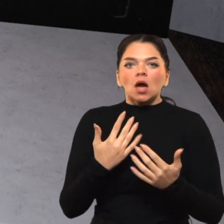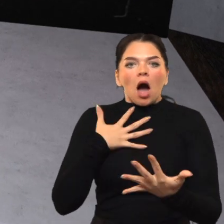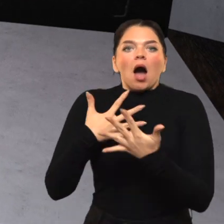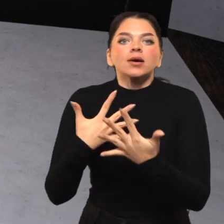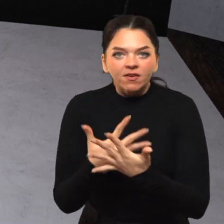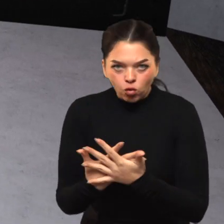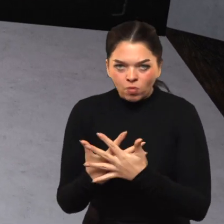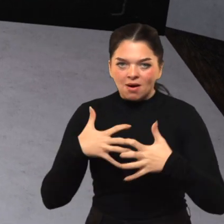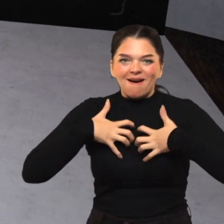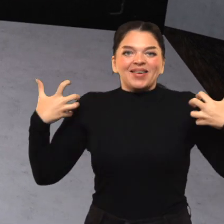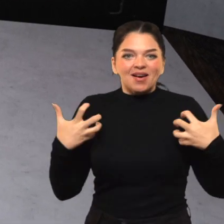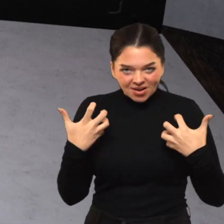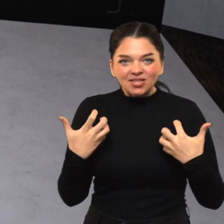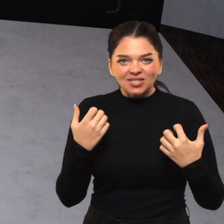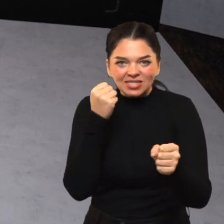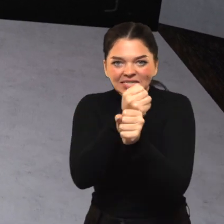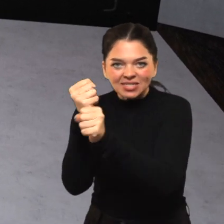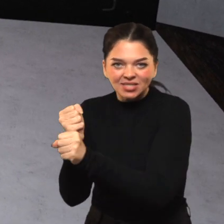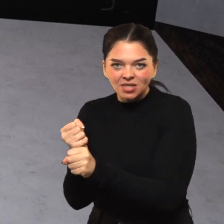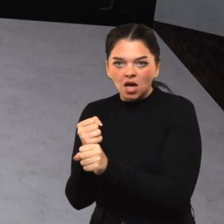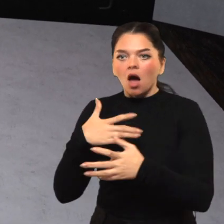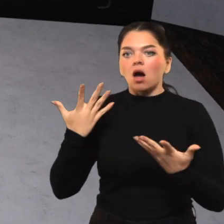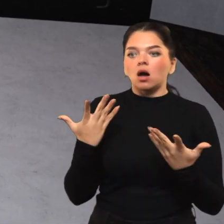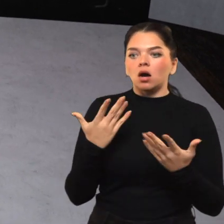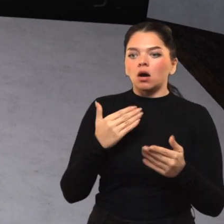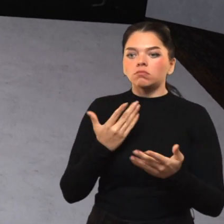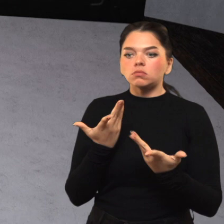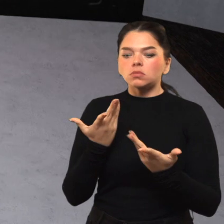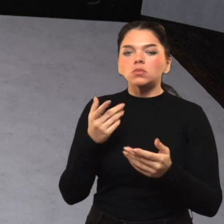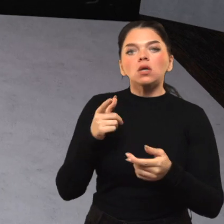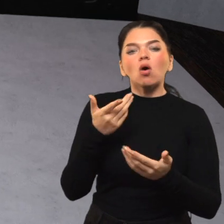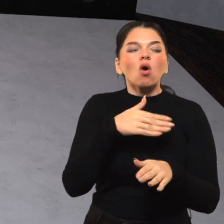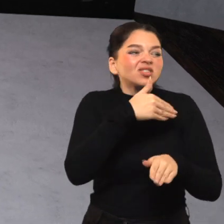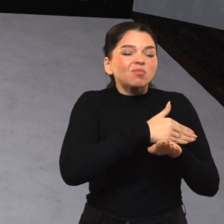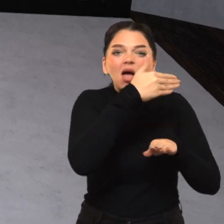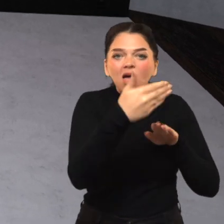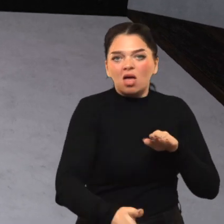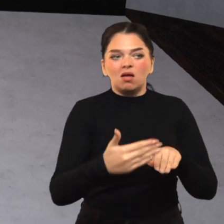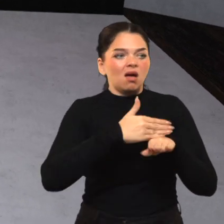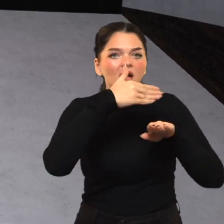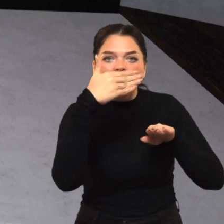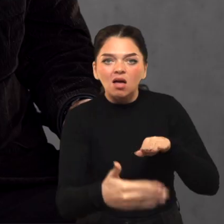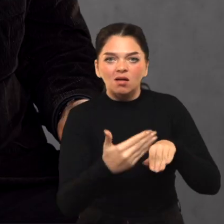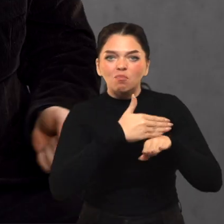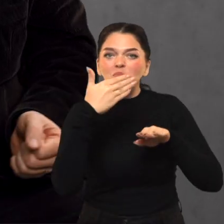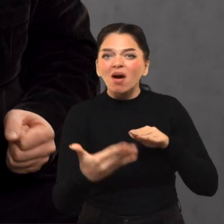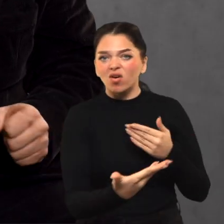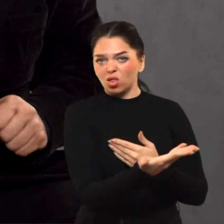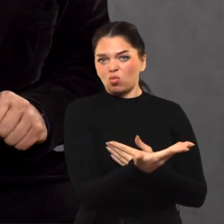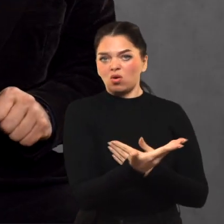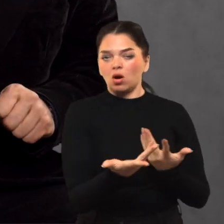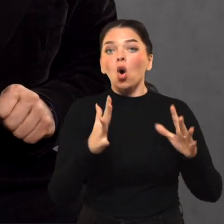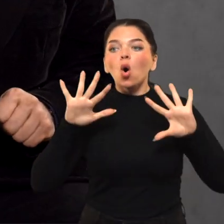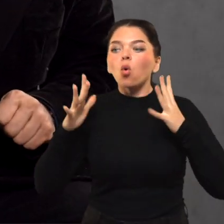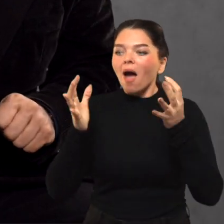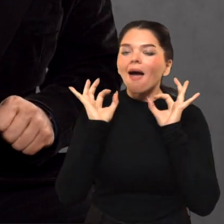veiksmai, visą laiką reguoja po to, vėluotai, reiškia, ir kas yra, ir tai didžiulė kaina ir. Jeigu būtų